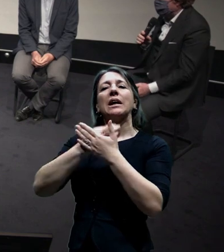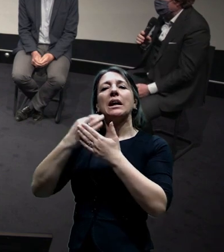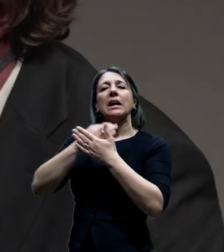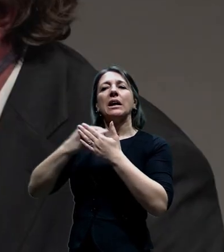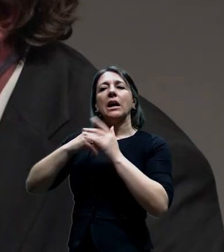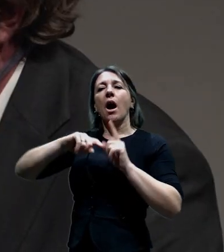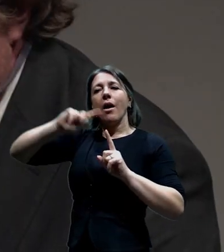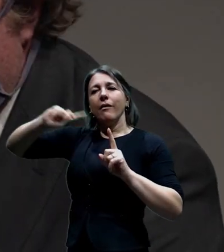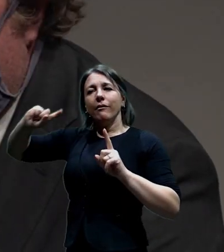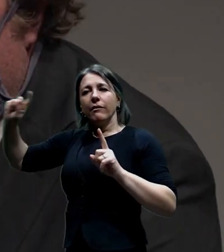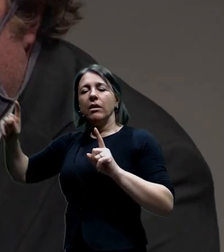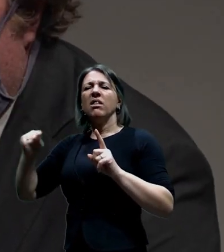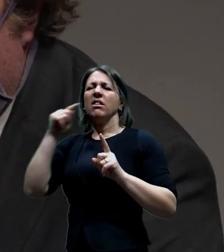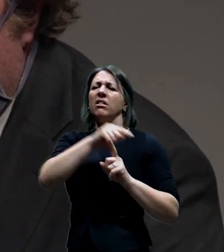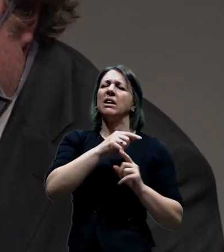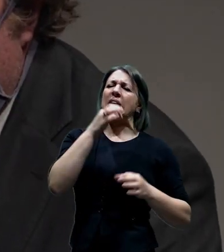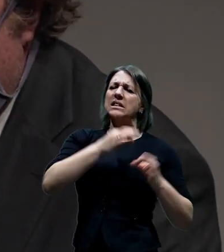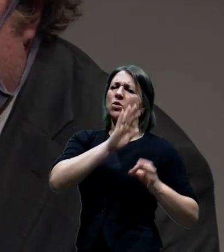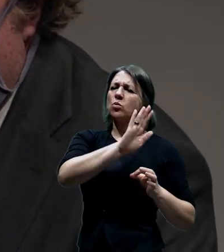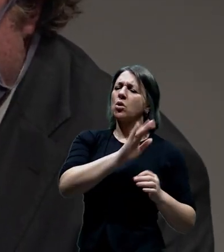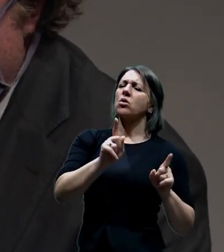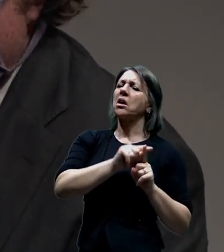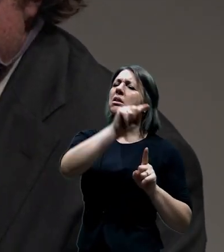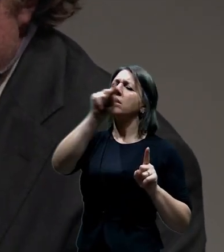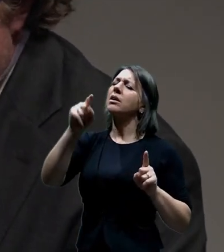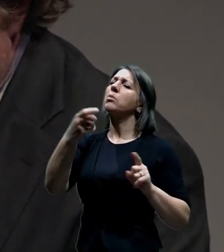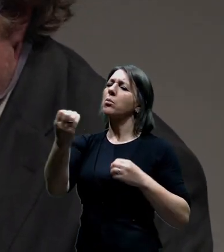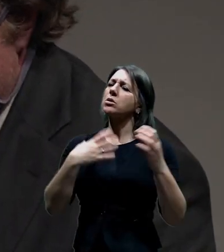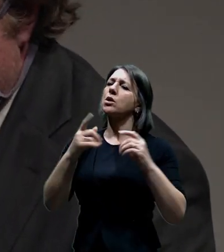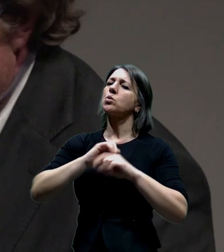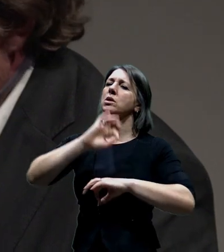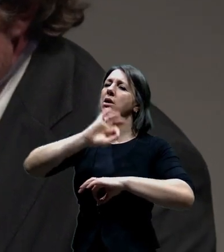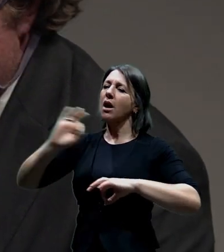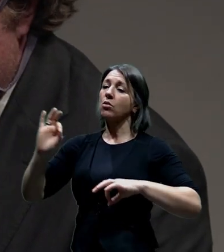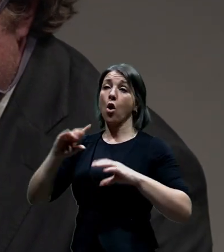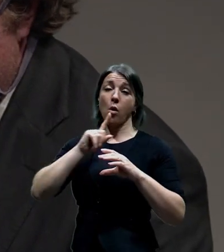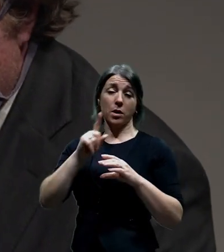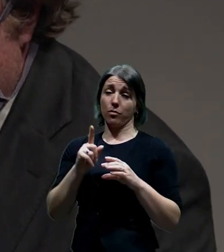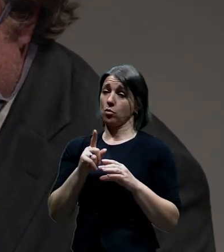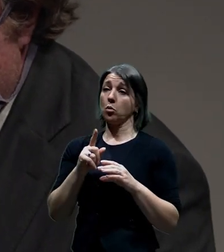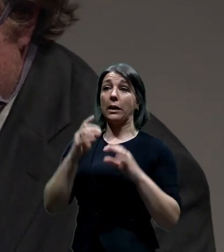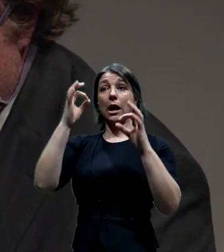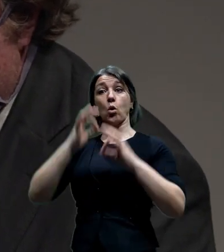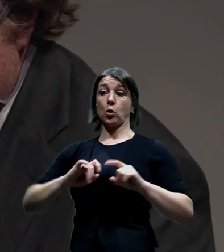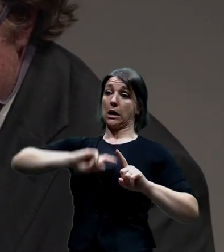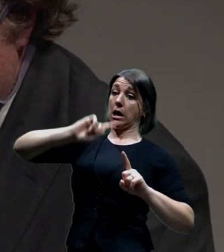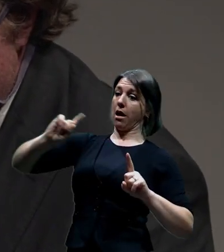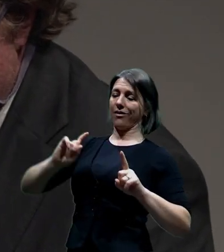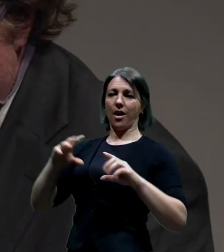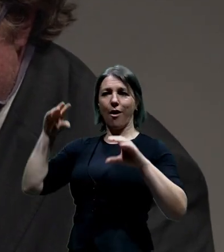Institutu plánování a rozvoje mých dalších kolegů a je zatím mnoha lidí, kteří se věnují